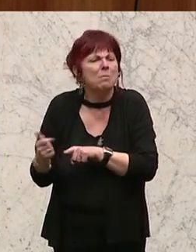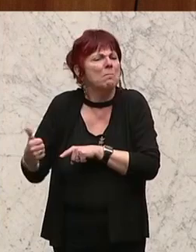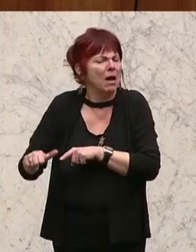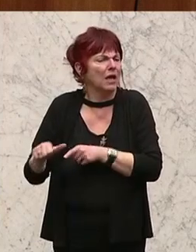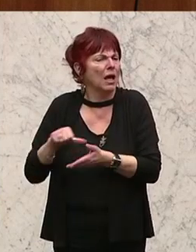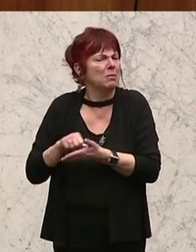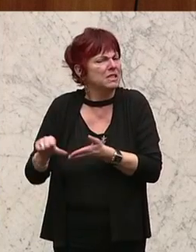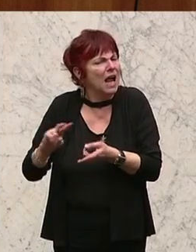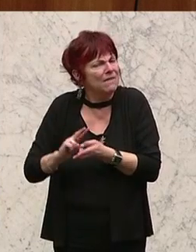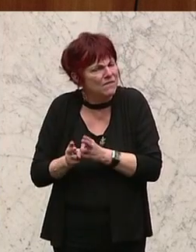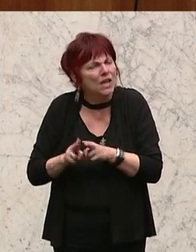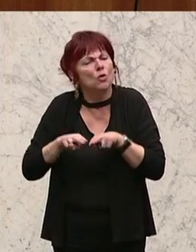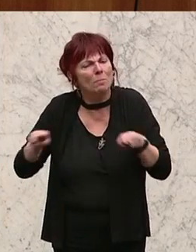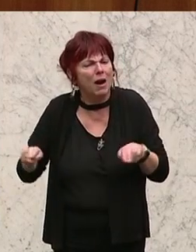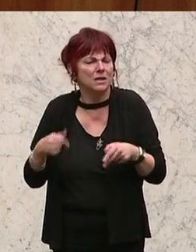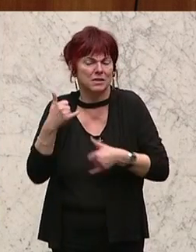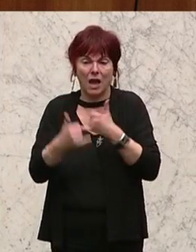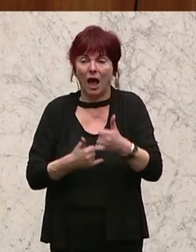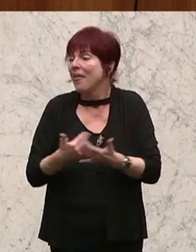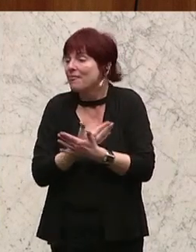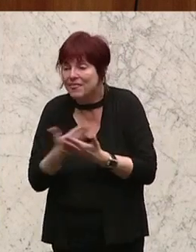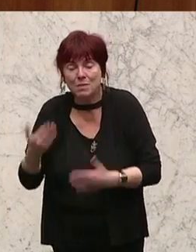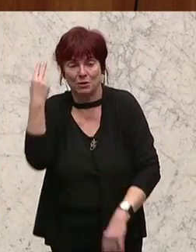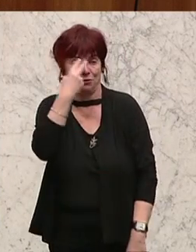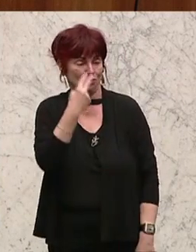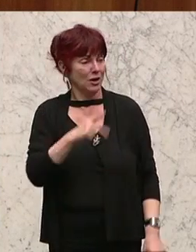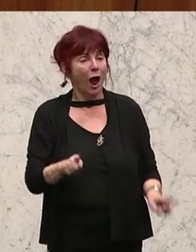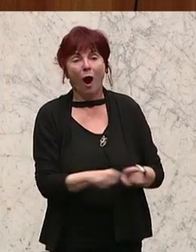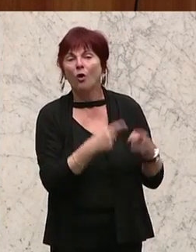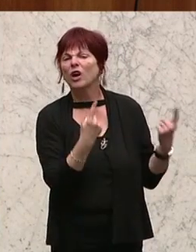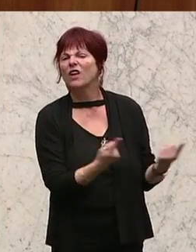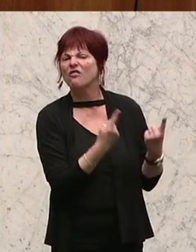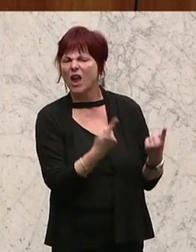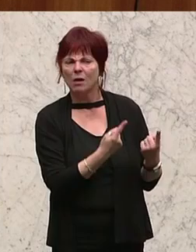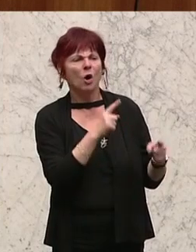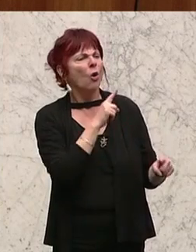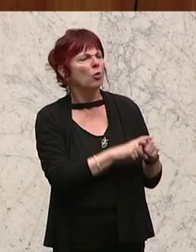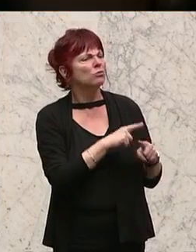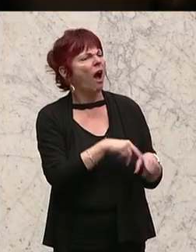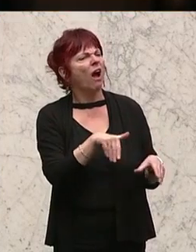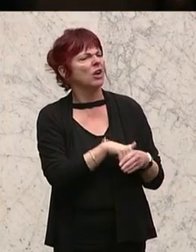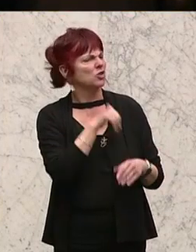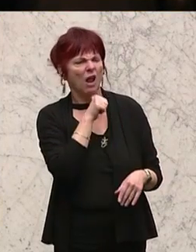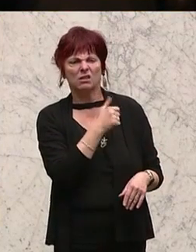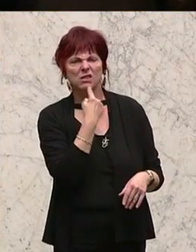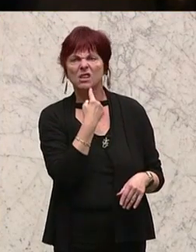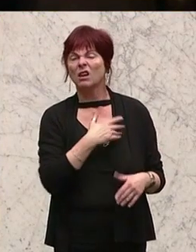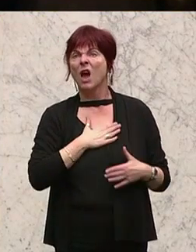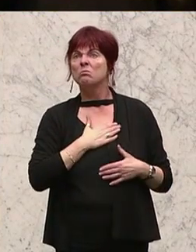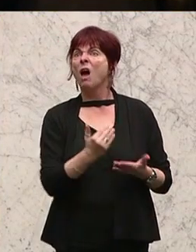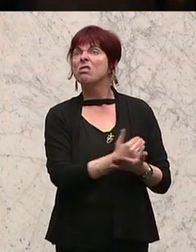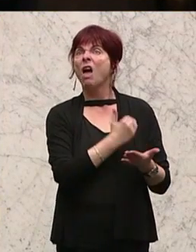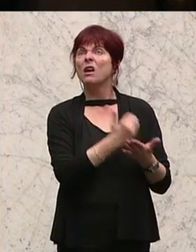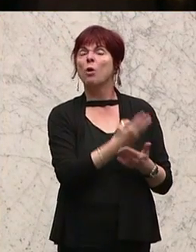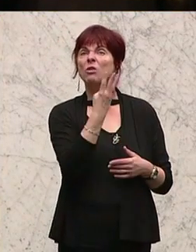verstehen. Und niemand, kein Gewerbetreibender und kein Angestellter würde sich bieten lassen, wenn sein Einkommen um so viel sinkt, dass er die